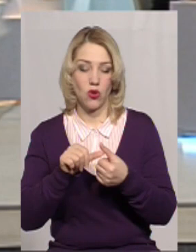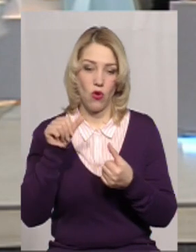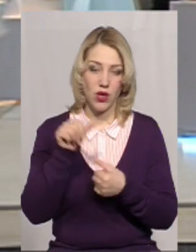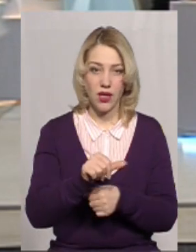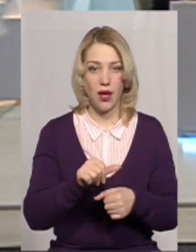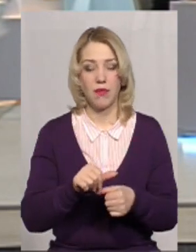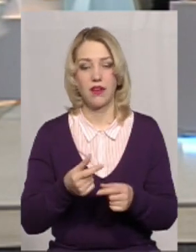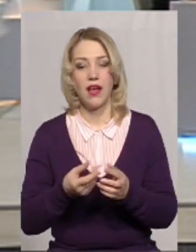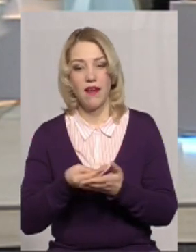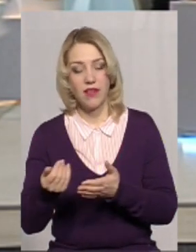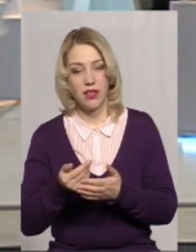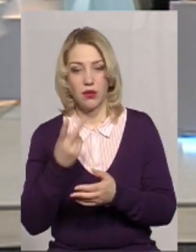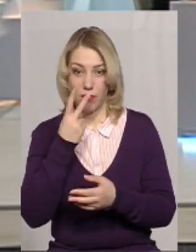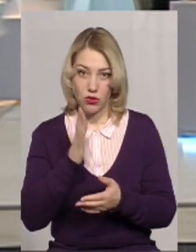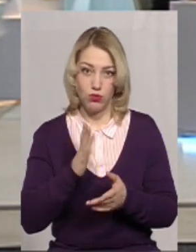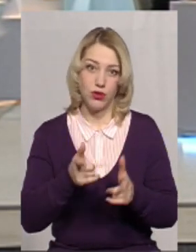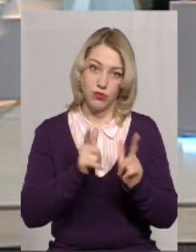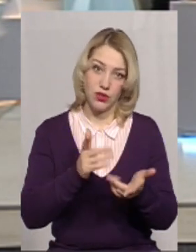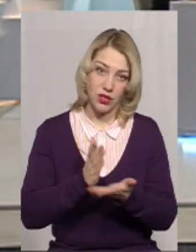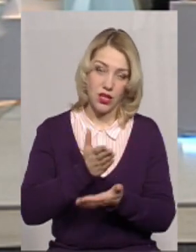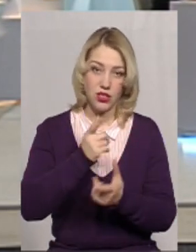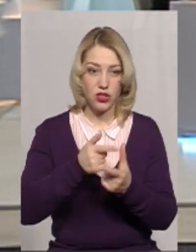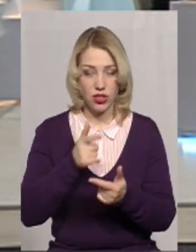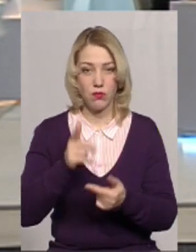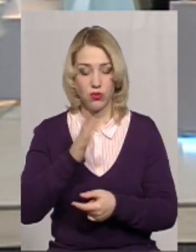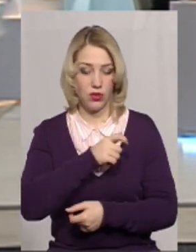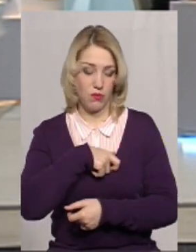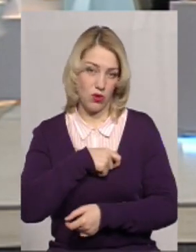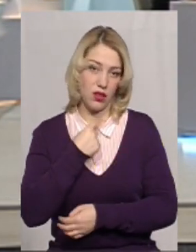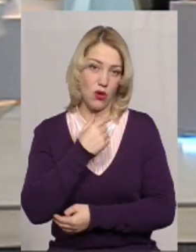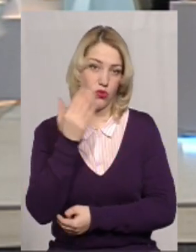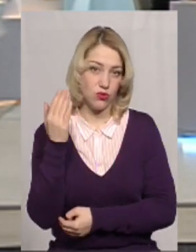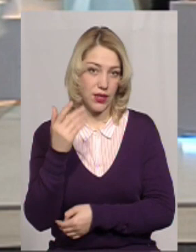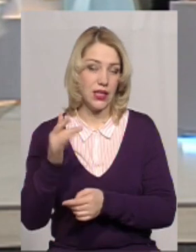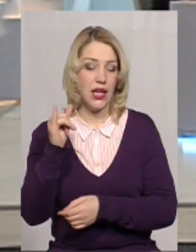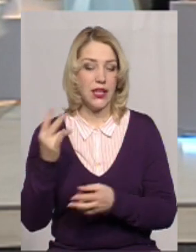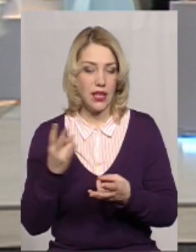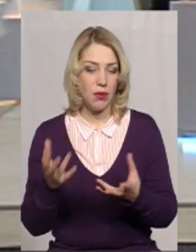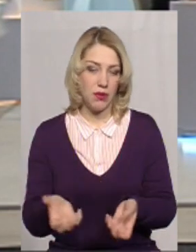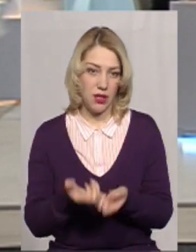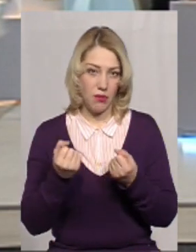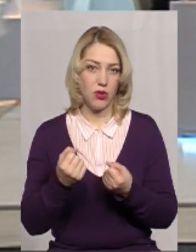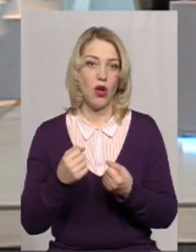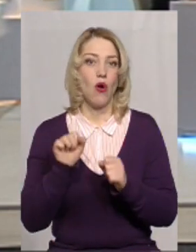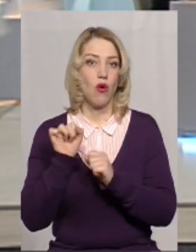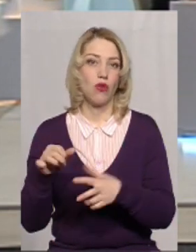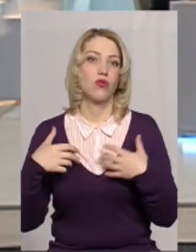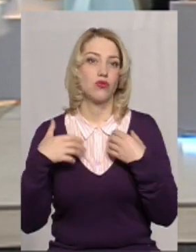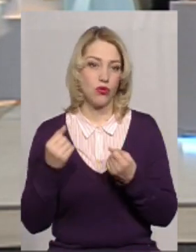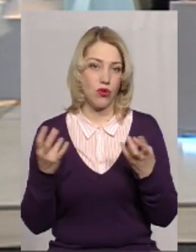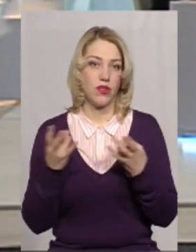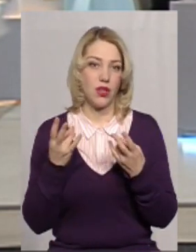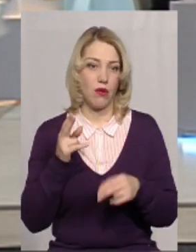то будемо бачити, чи є консенсус, і чи депутати будуть голосувати. Бо, звичайно, що потрібно підтримати охорону здоров'я, потрібно